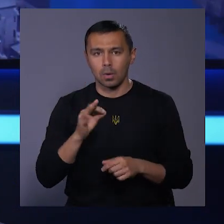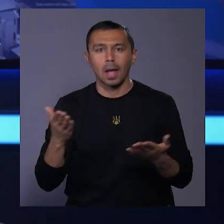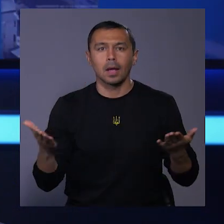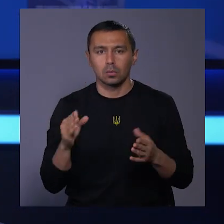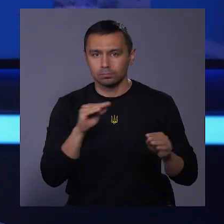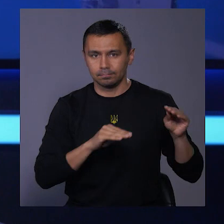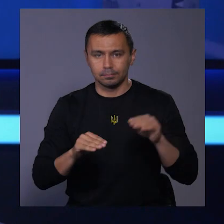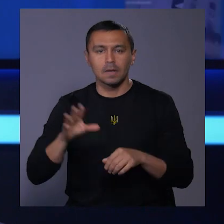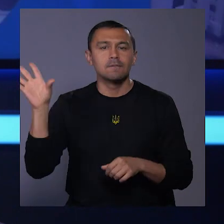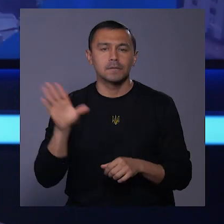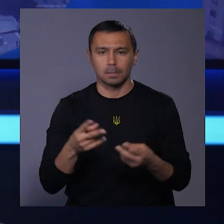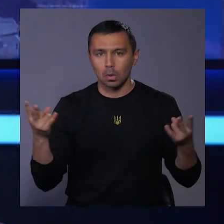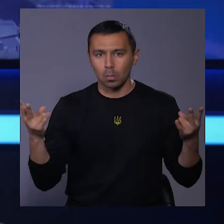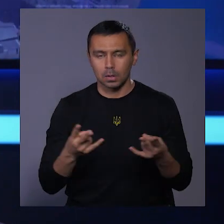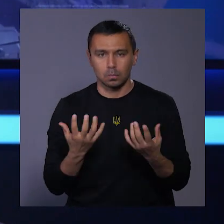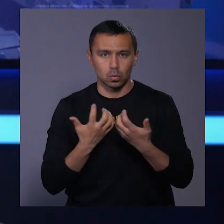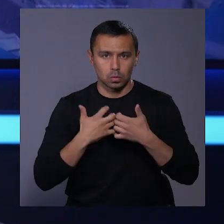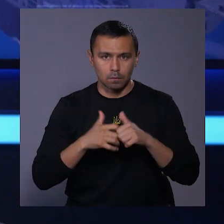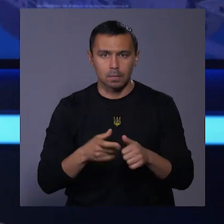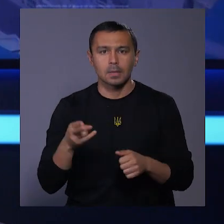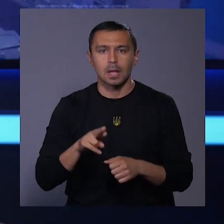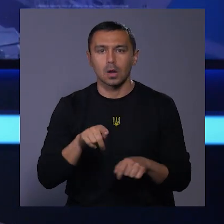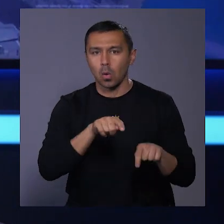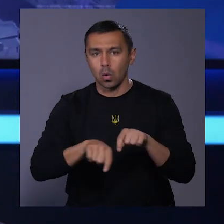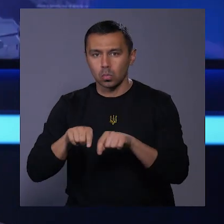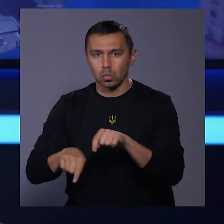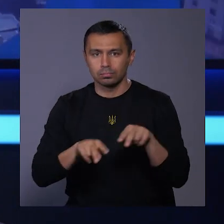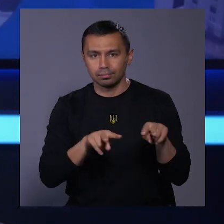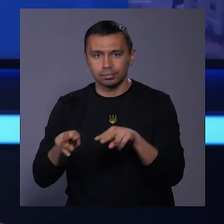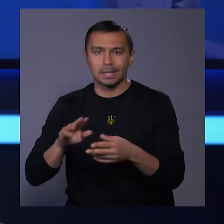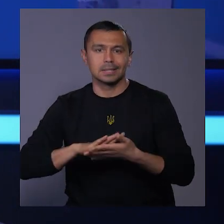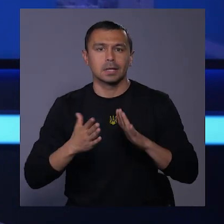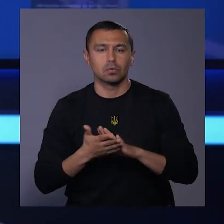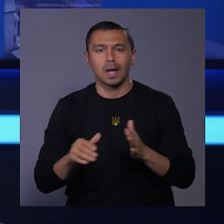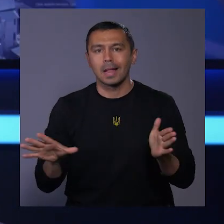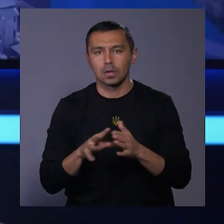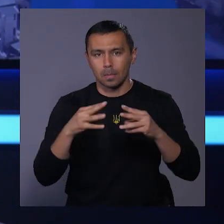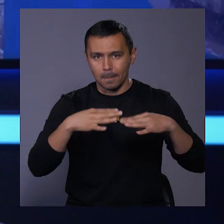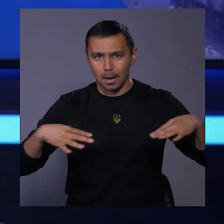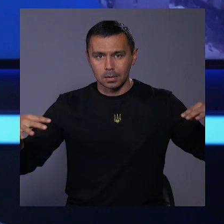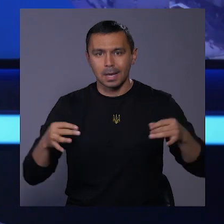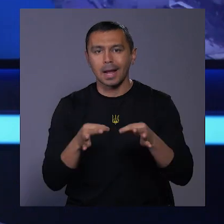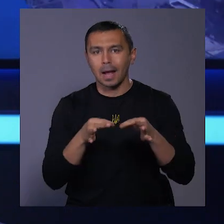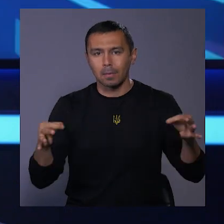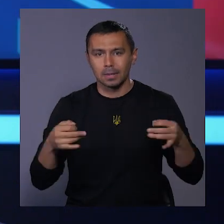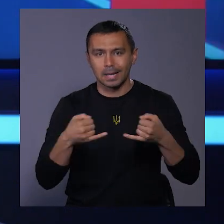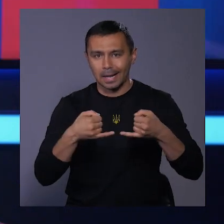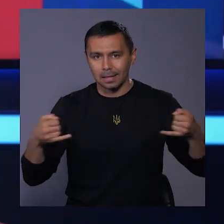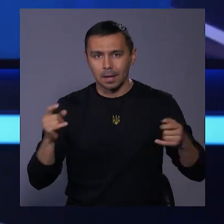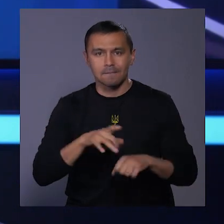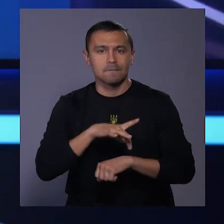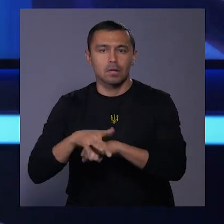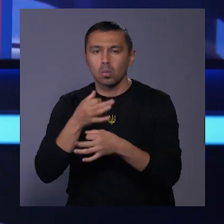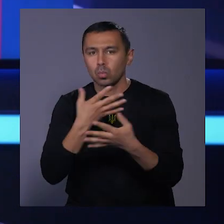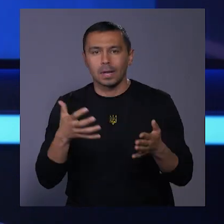який обладнаний усім необхідним устаткуванням для контролю поточного стану електромереж і кабельних ліній та виявлення